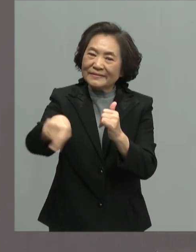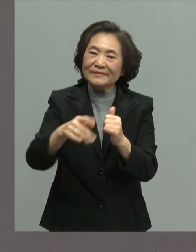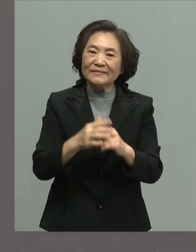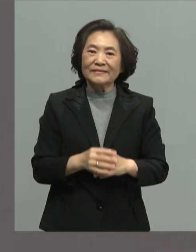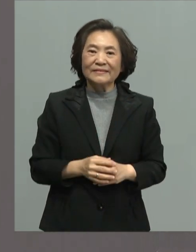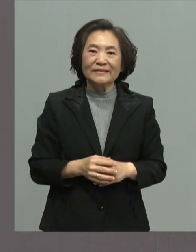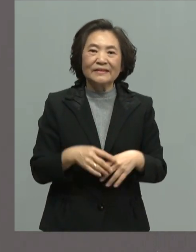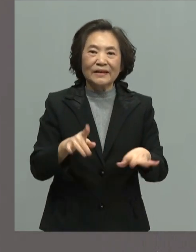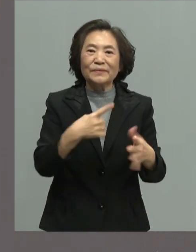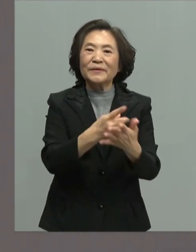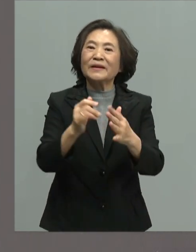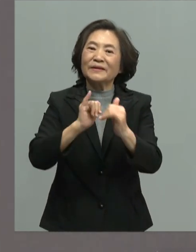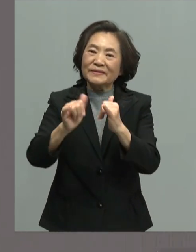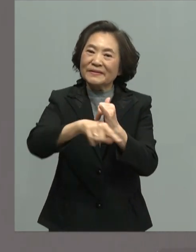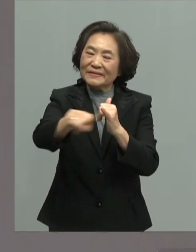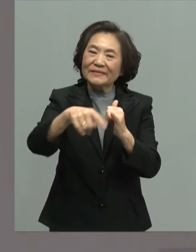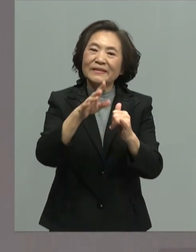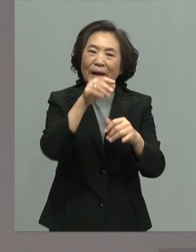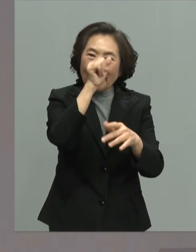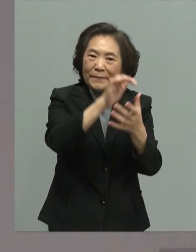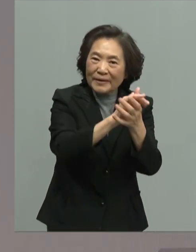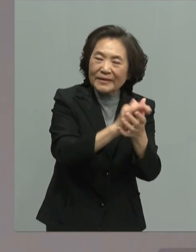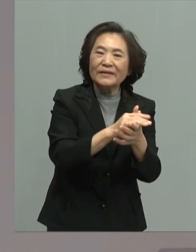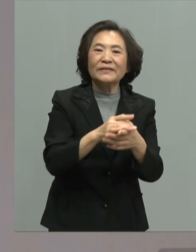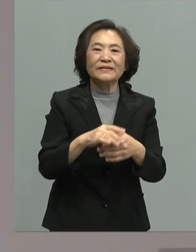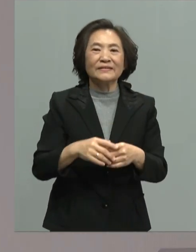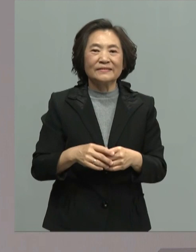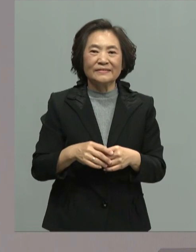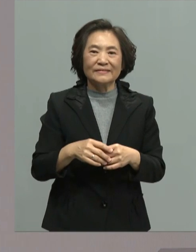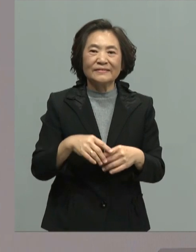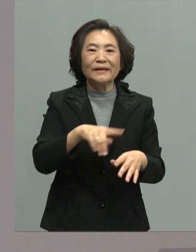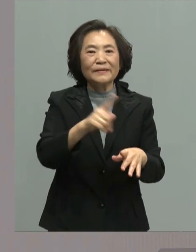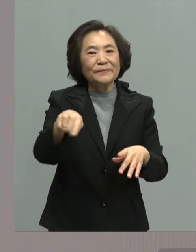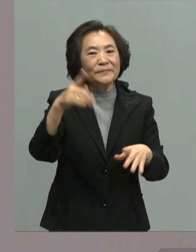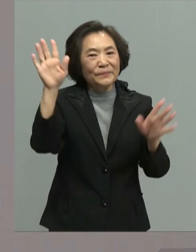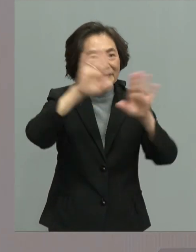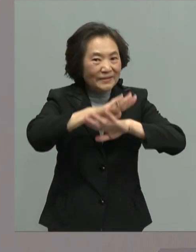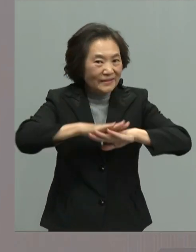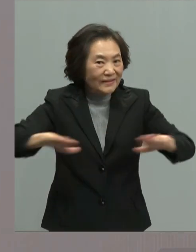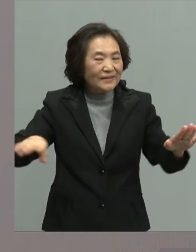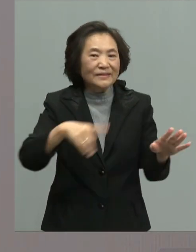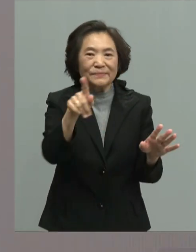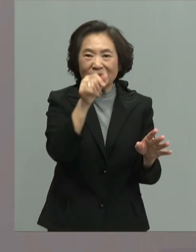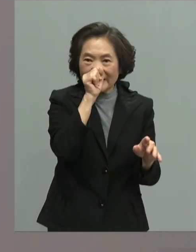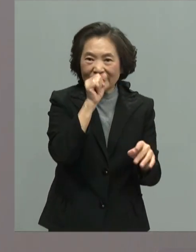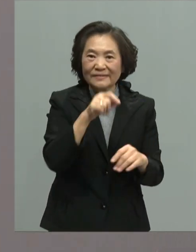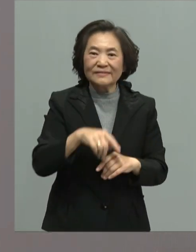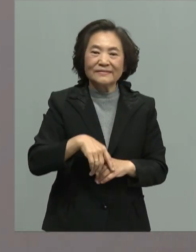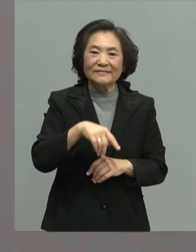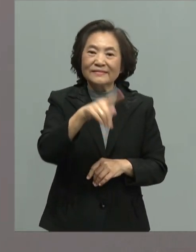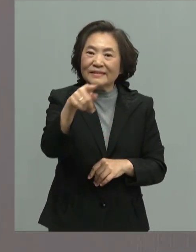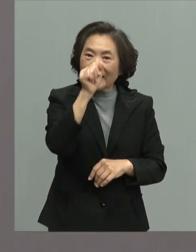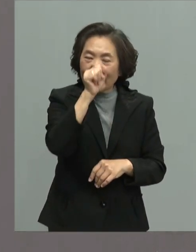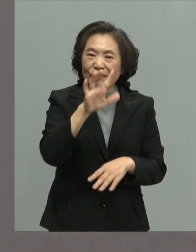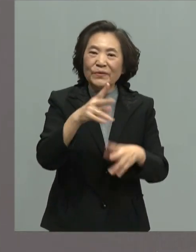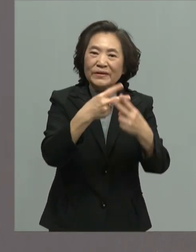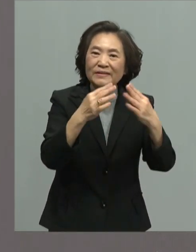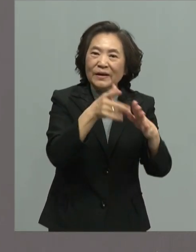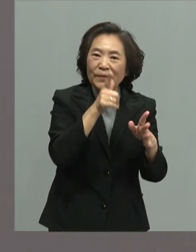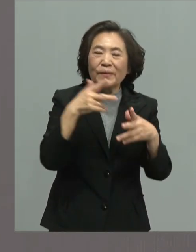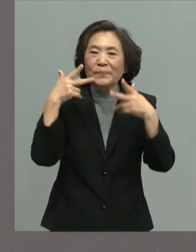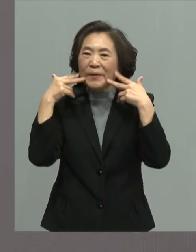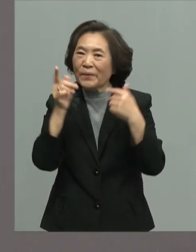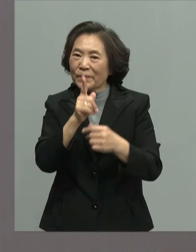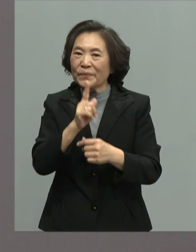亲十多 好朋友大家欢迎 大家好 大家好 大家好今天